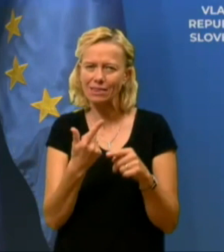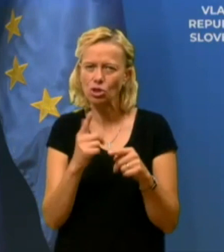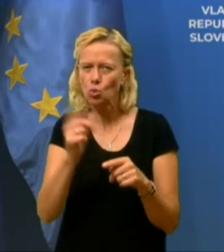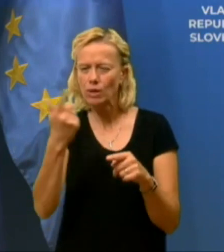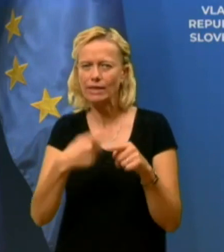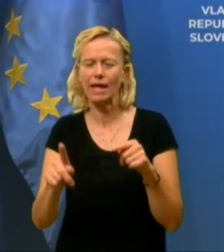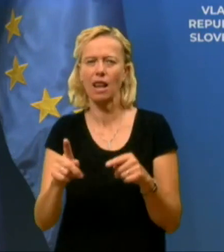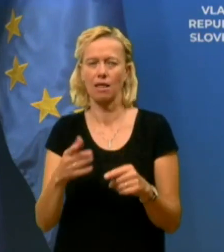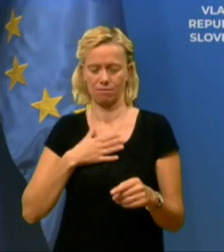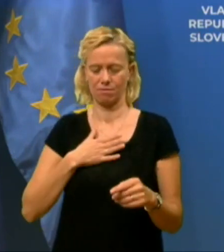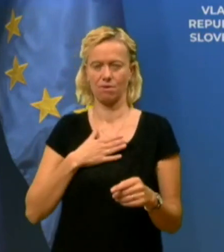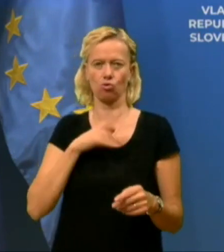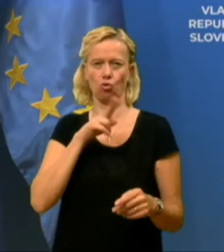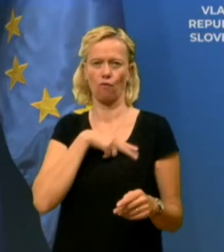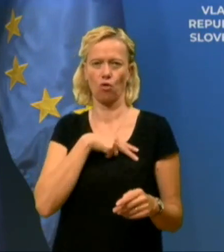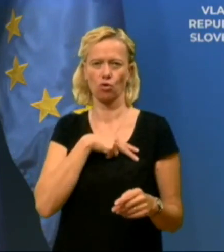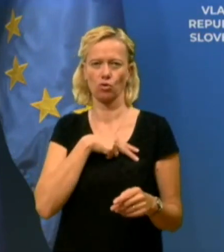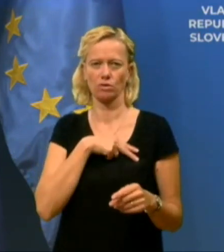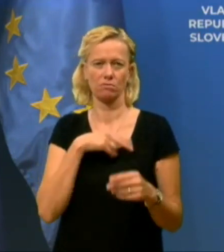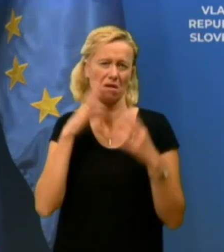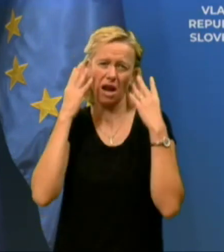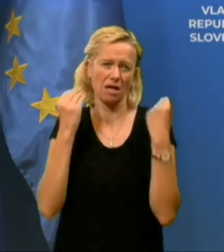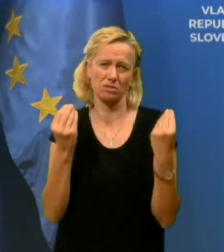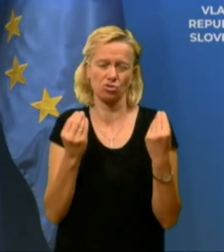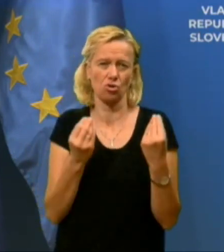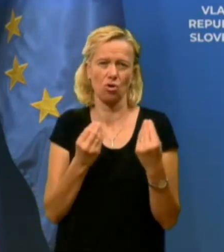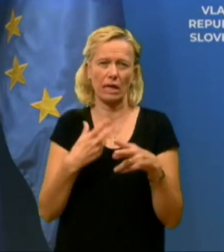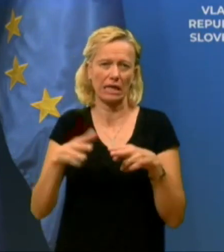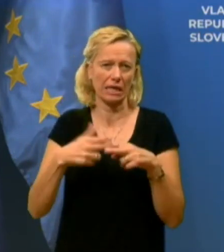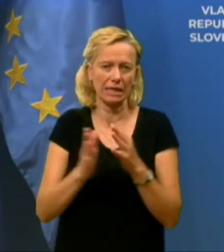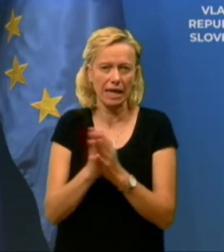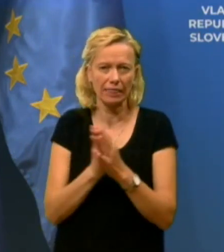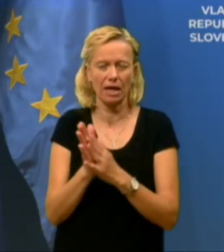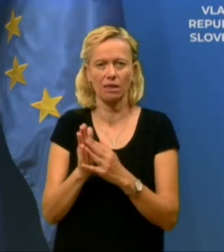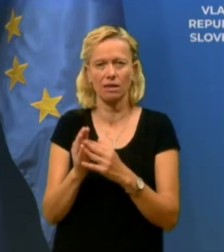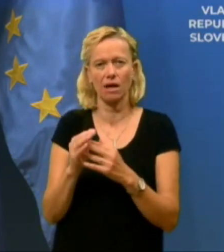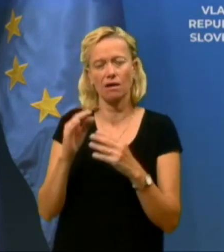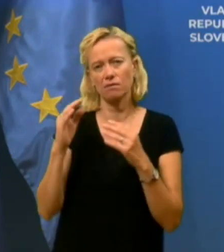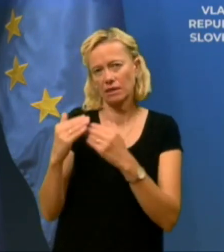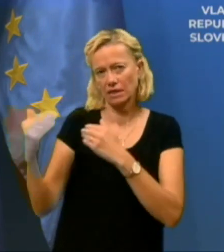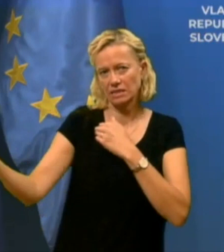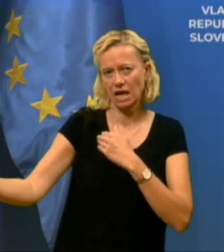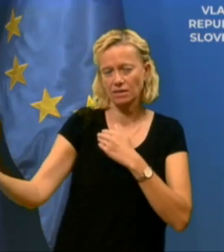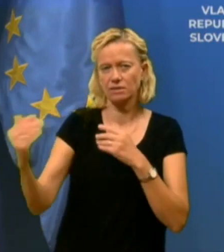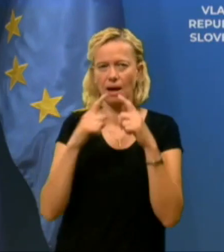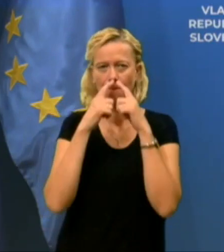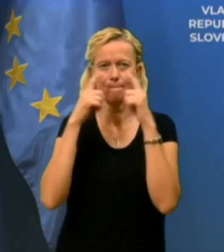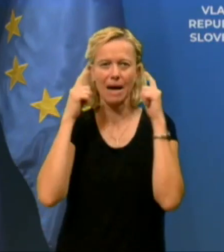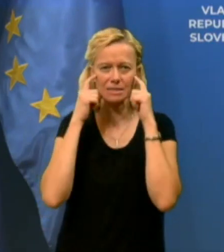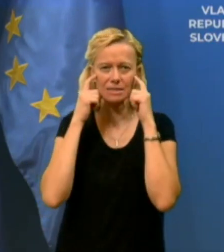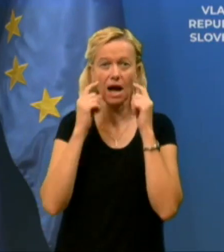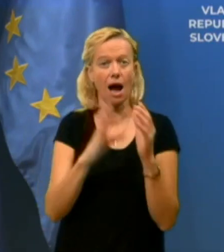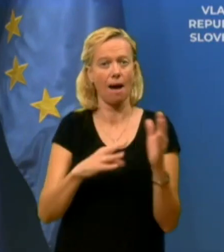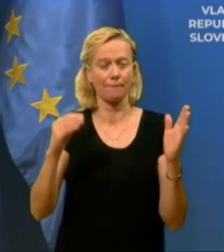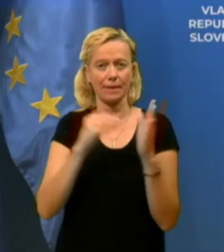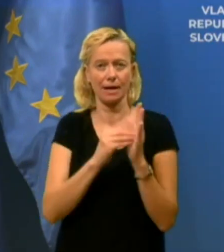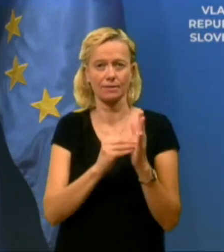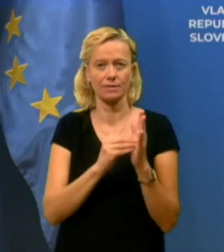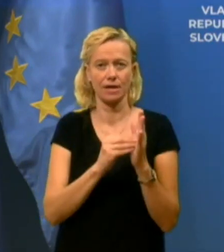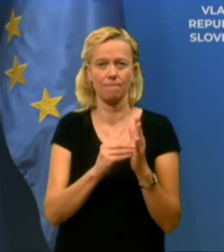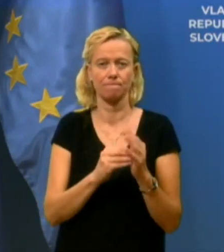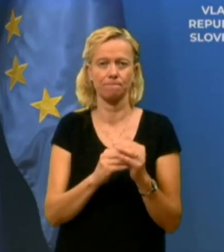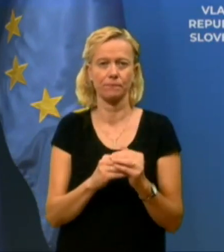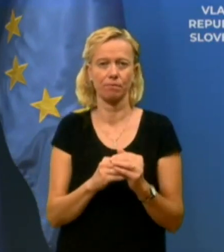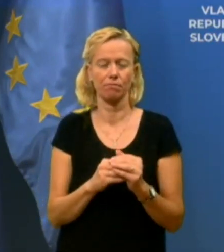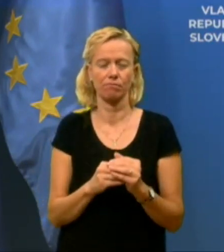klasičen. Higiena, fizična distanca, maska, aplikacija. zato,